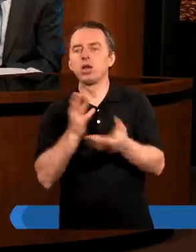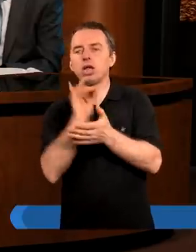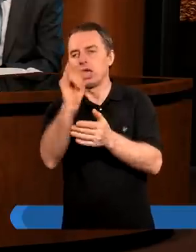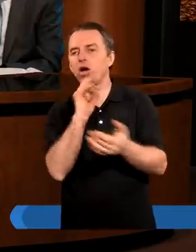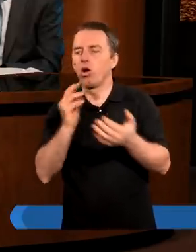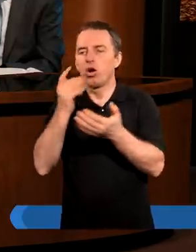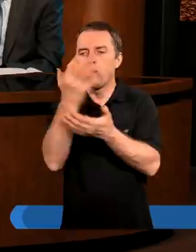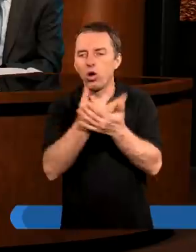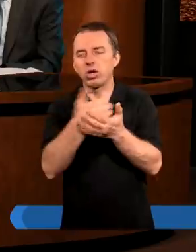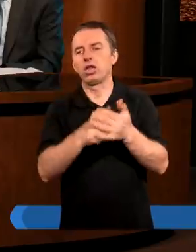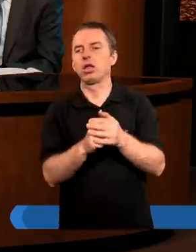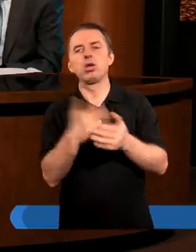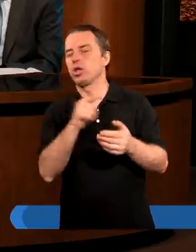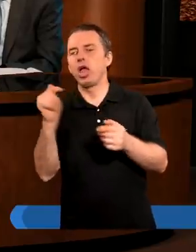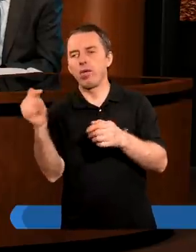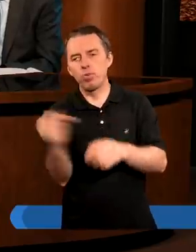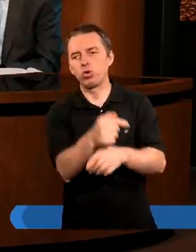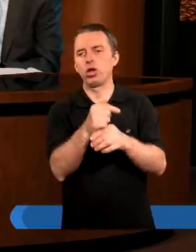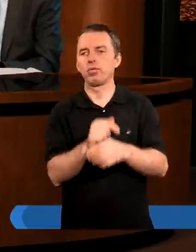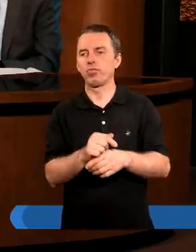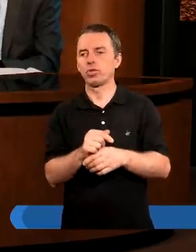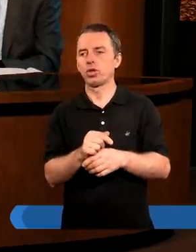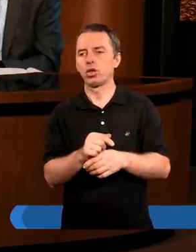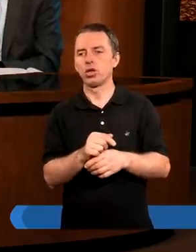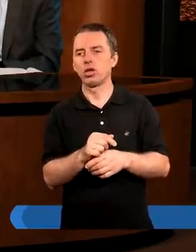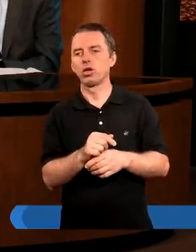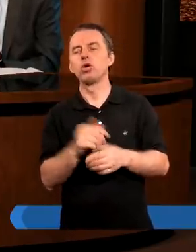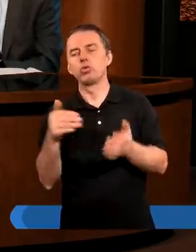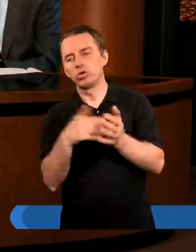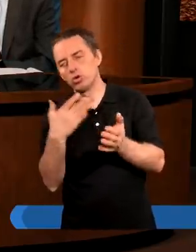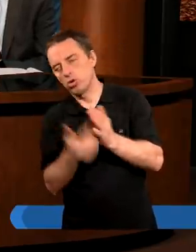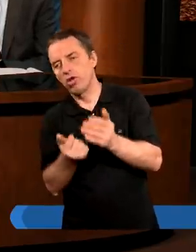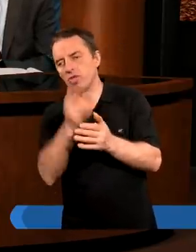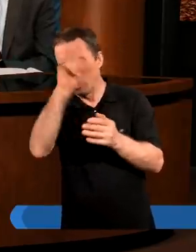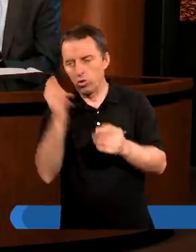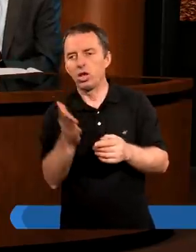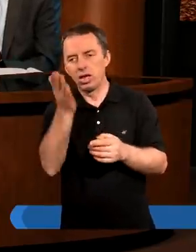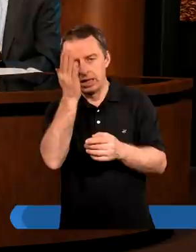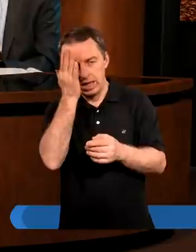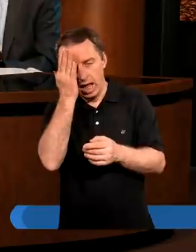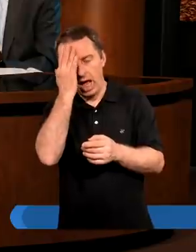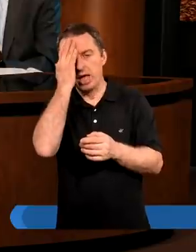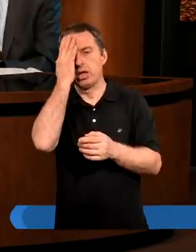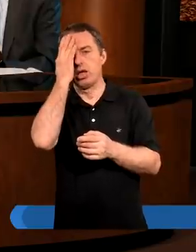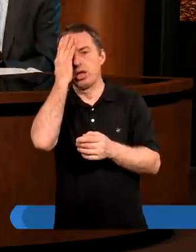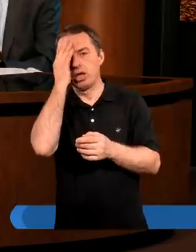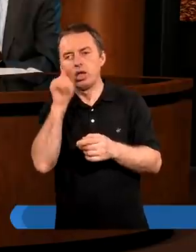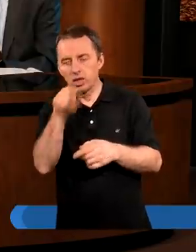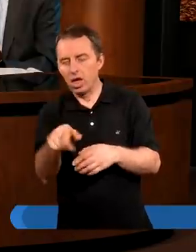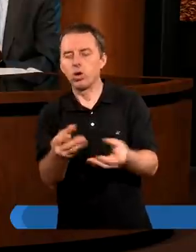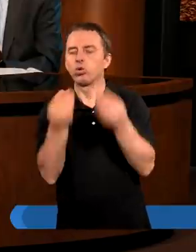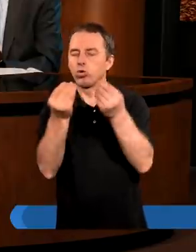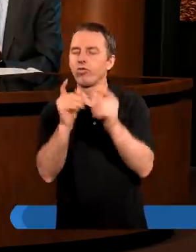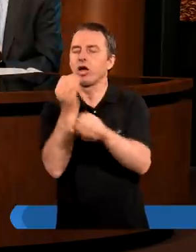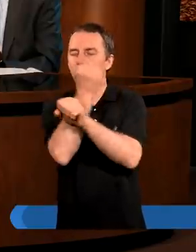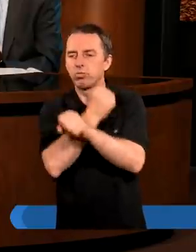korzystać, ale nie musisz. Szkoda, że wielu ludzi mając naprawdę tak cudownego